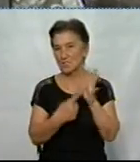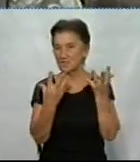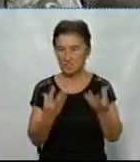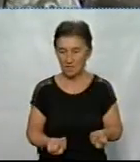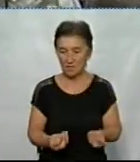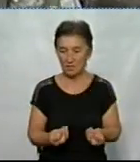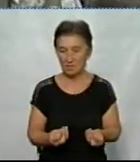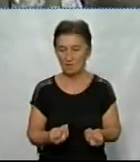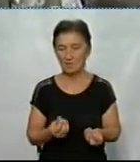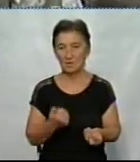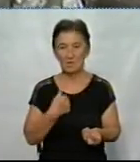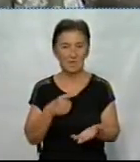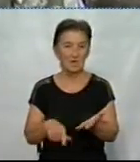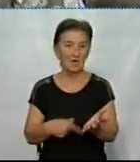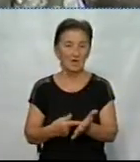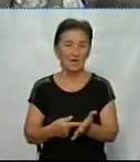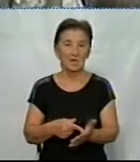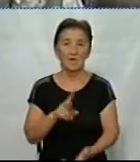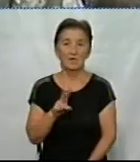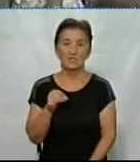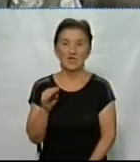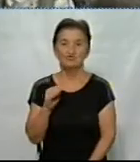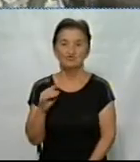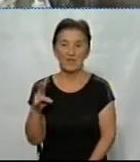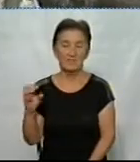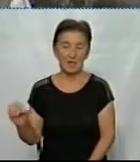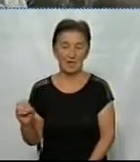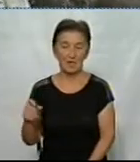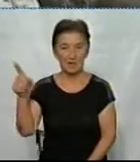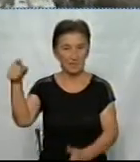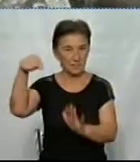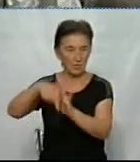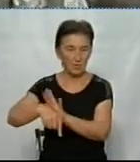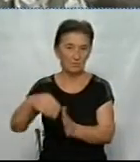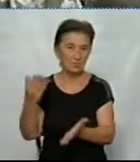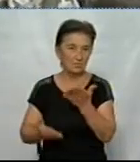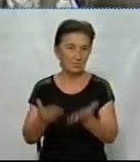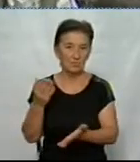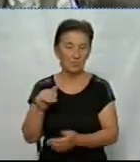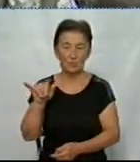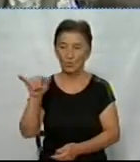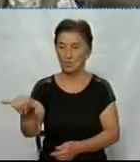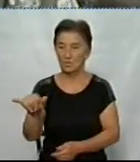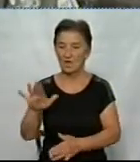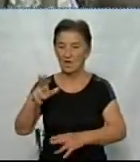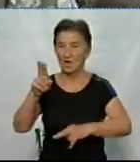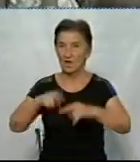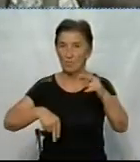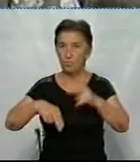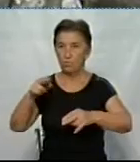тримали мене в місті Сніжне, в них там, мабуть, якщо я не помиляюся, в будівлі